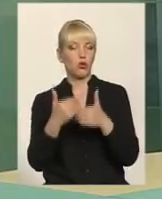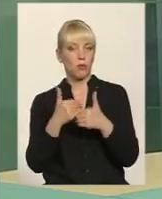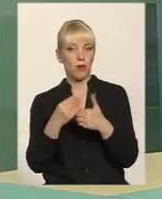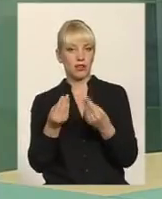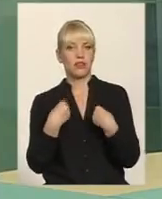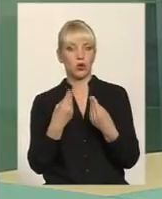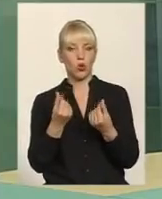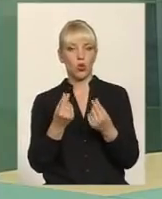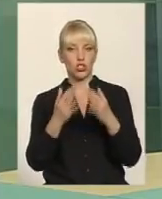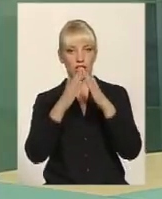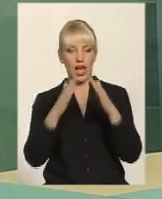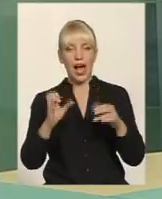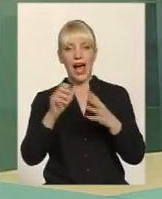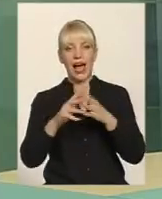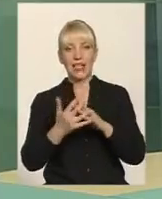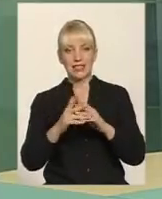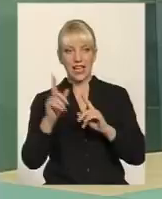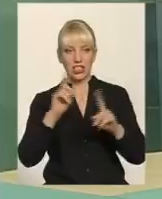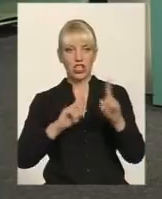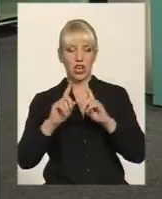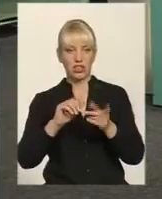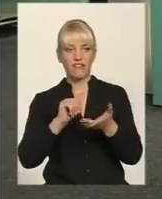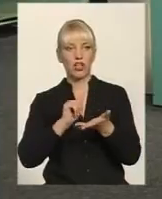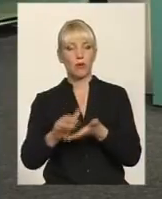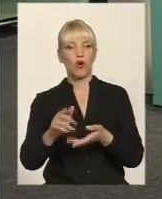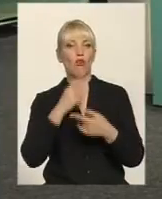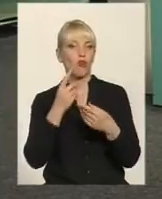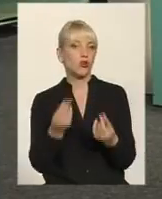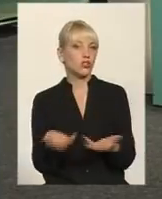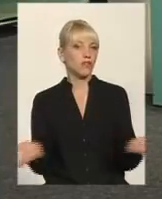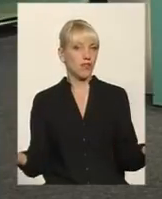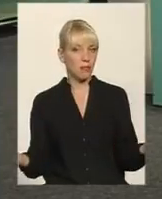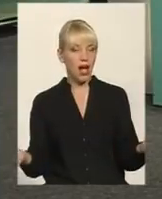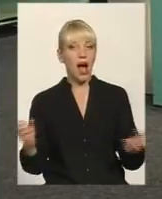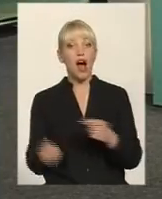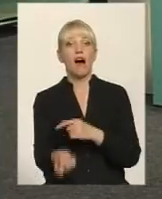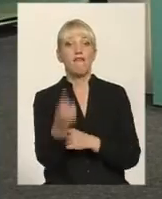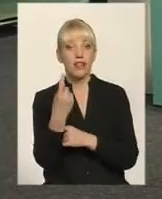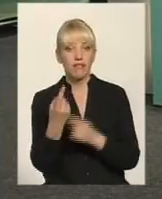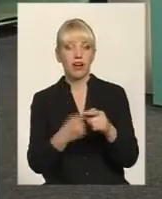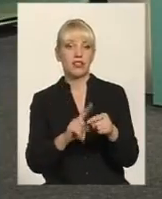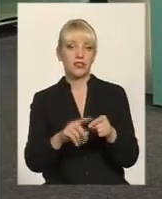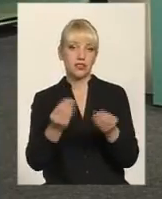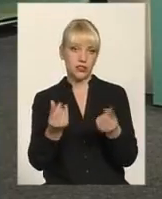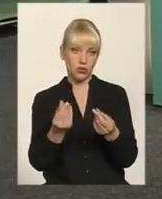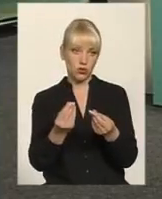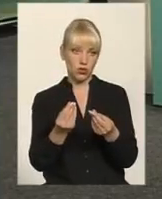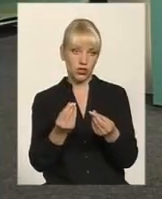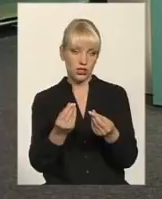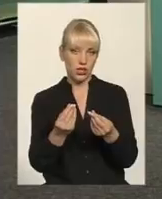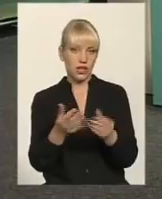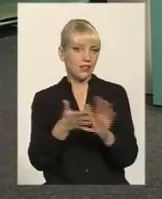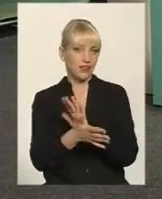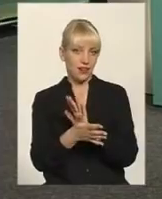кошти, а селищна рада відмовляється, говорячи, що немає коштів. А ці кошти виявляються, дадівати Бог значим.